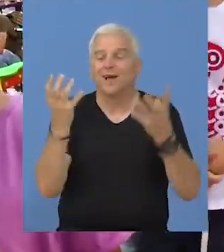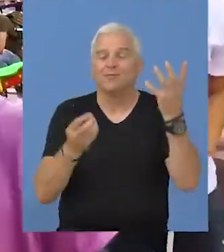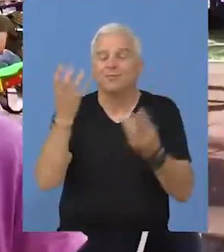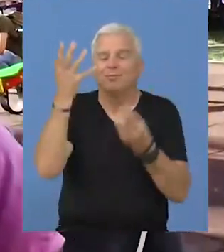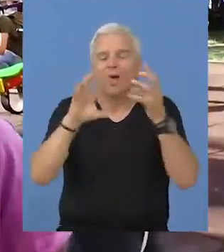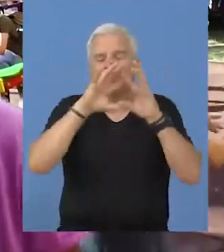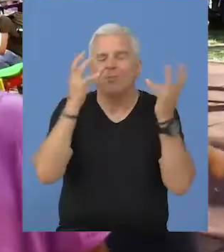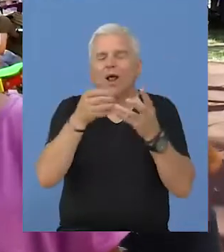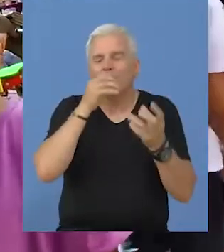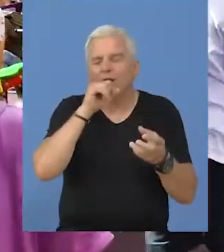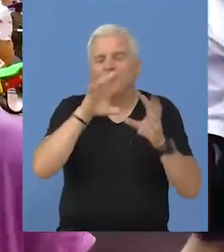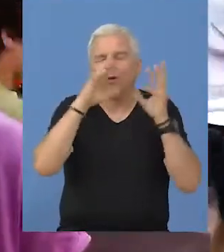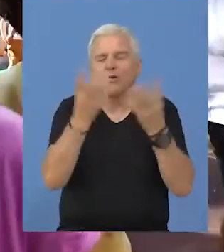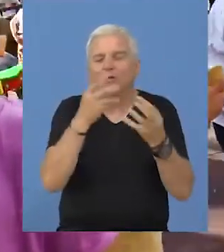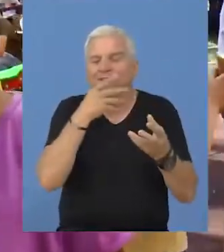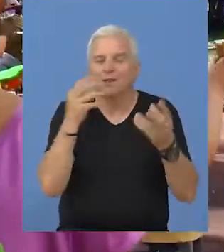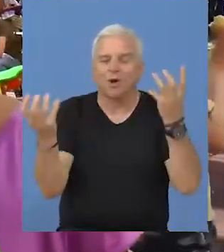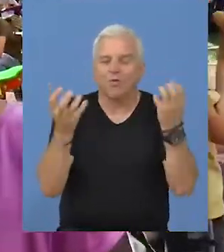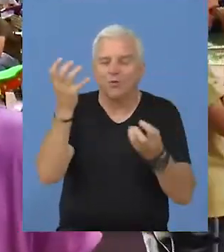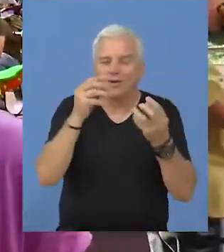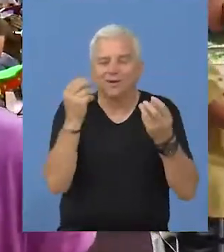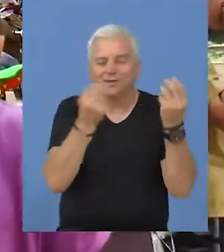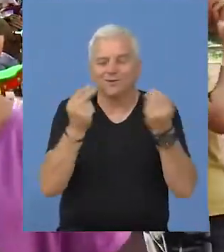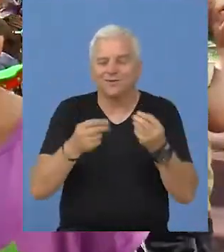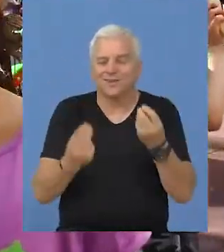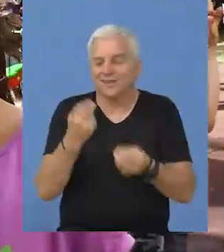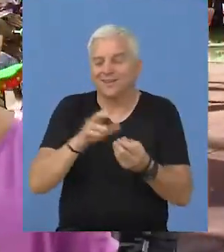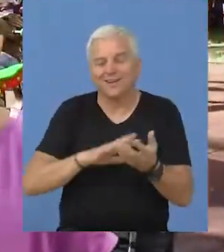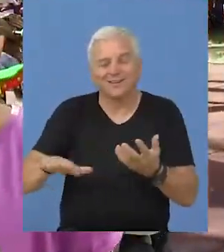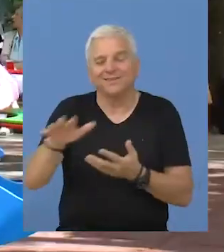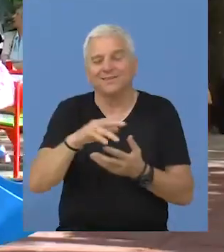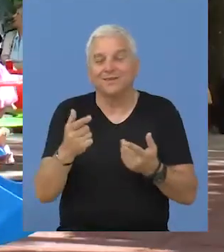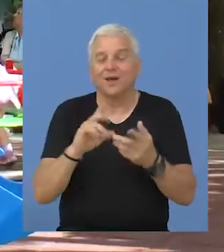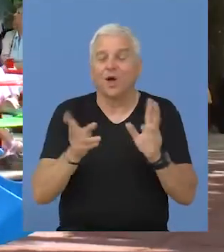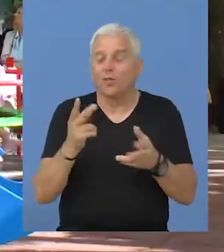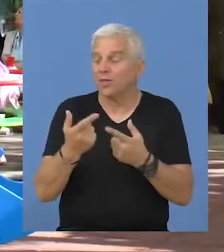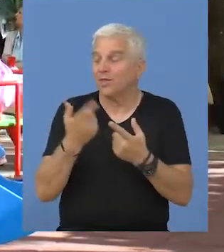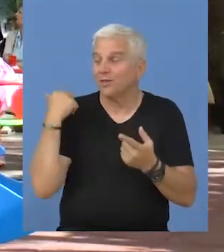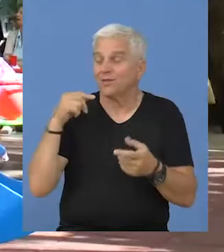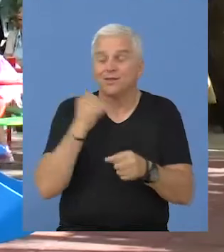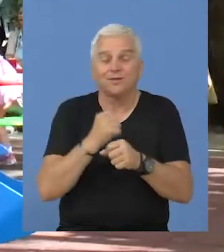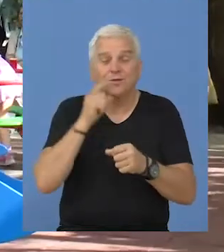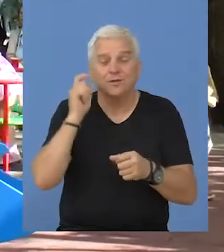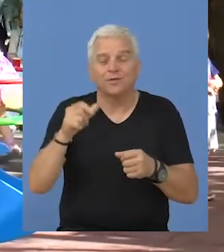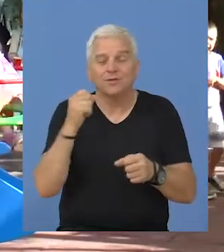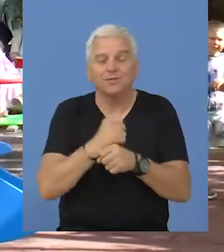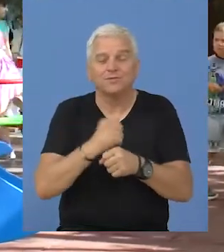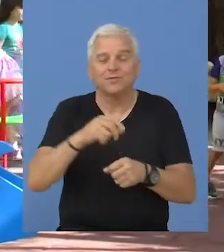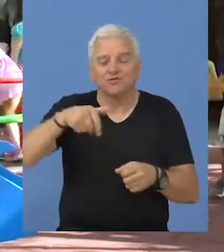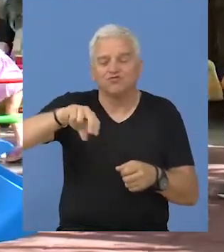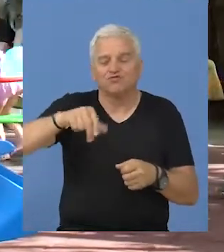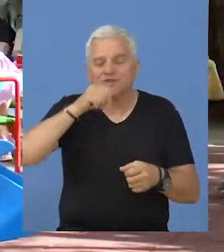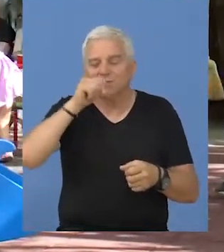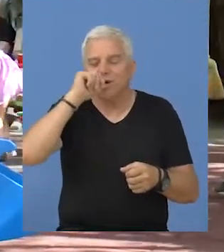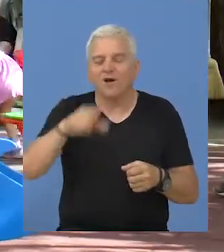Ukraši i igralište. Odnedavno stanovnici su napravili i postavili